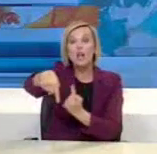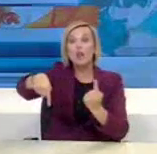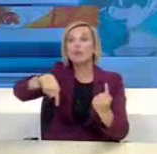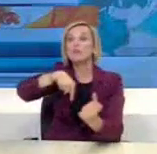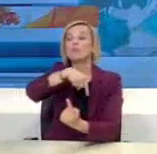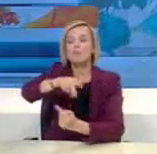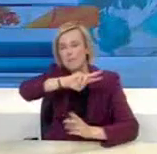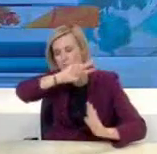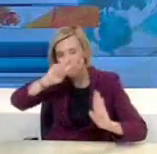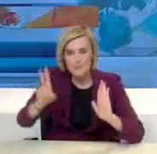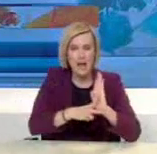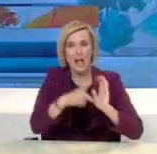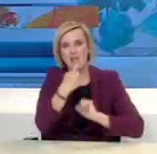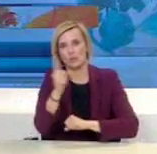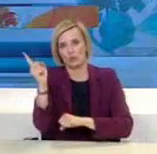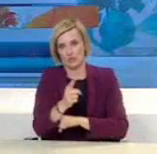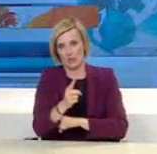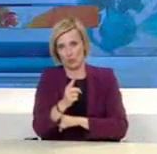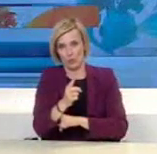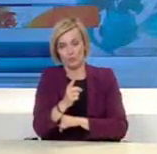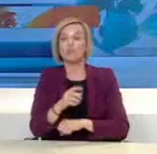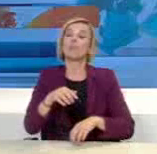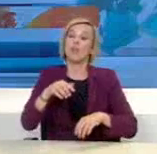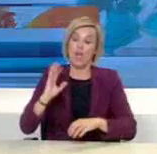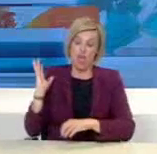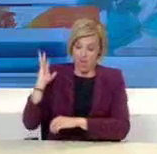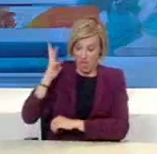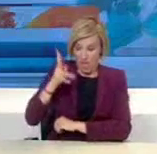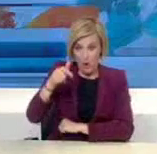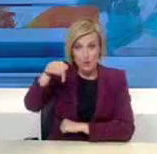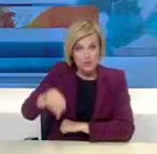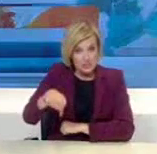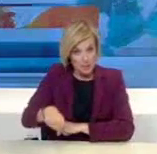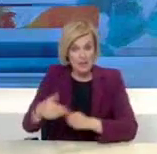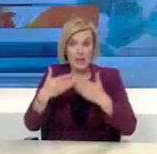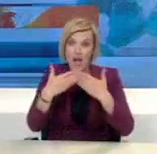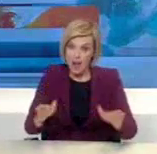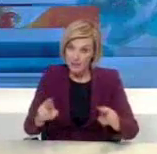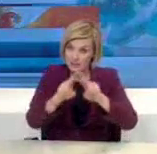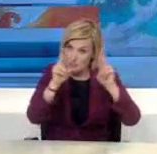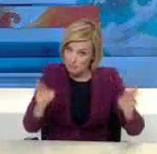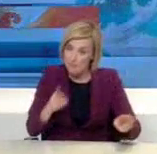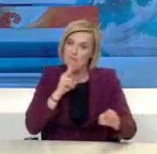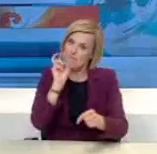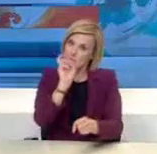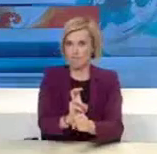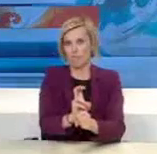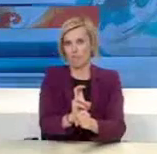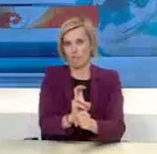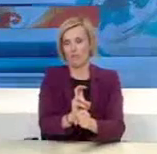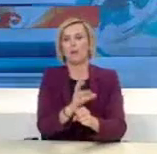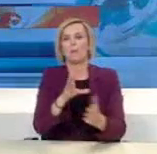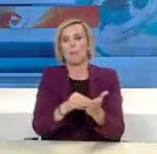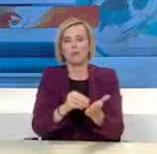τη λειτουργία όσων επιχειρήσεων έχουν μείνει ανοιχτές ως σήμερα με σχετική απόφαση του κράτους, όπως πηχοί, σούπερ μάτκερ,